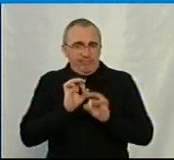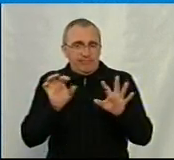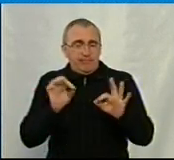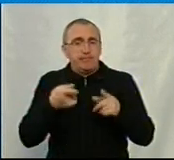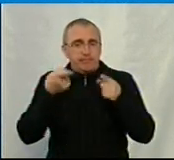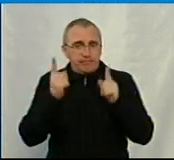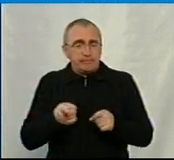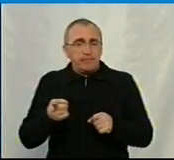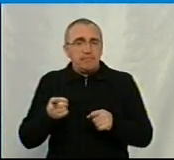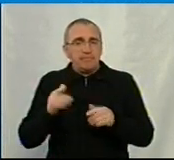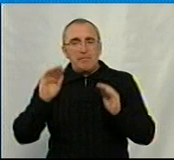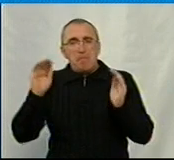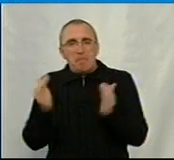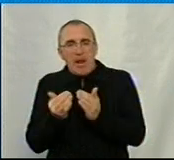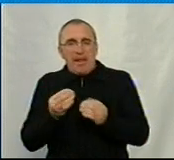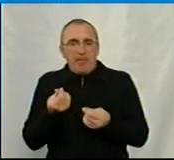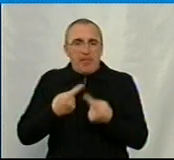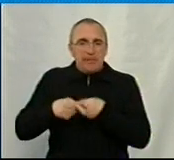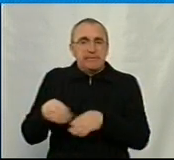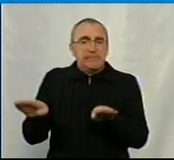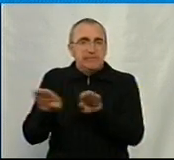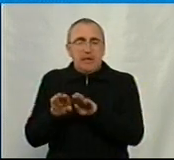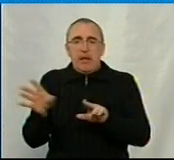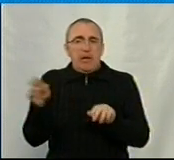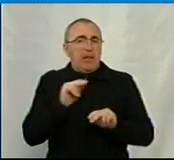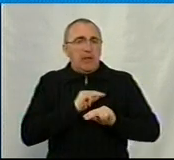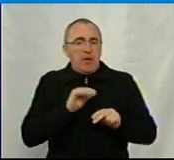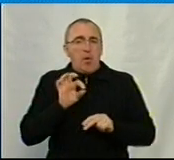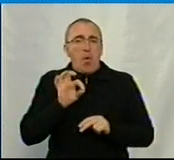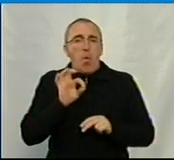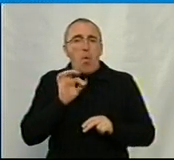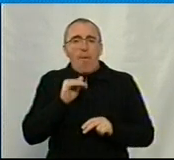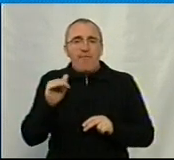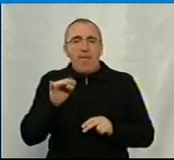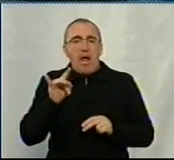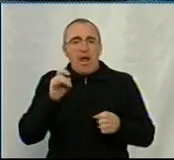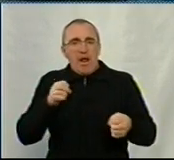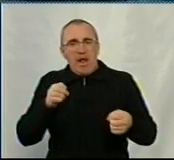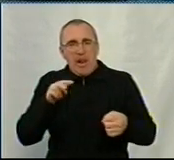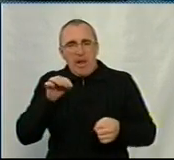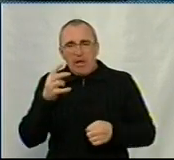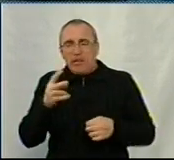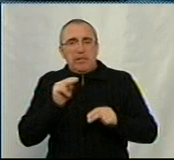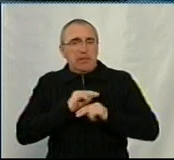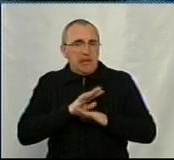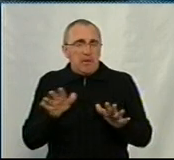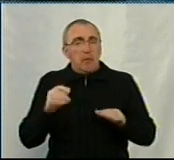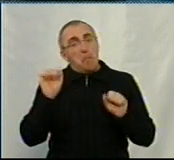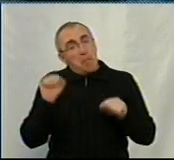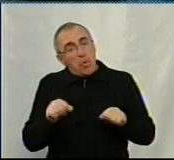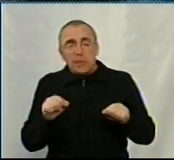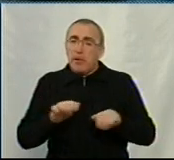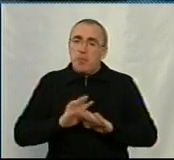справді всі малі підприємці сьогодні закриті, вони не працюють, сервіси офлайн не надаються. Це можливо? Чи це